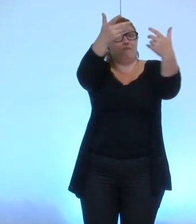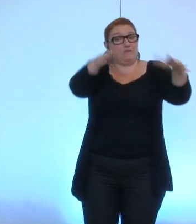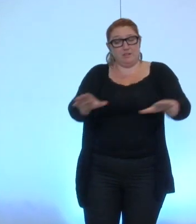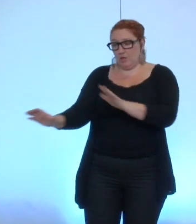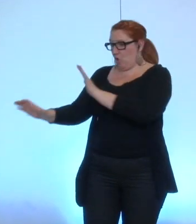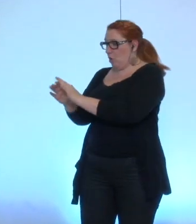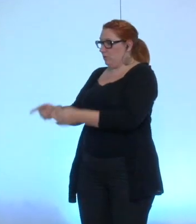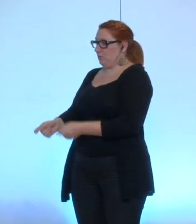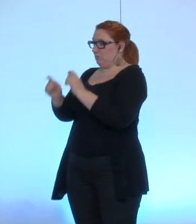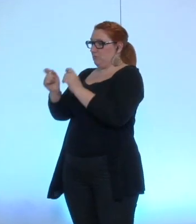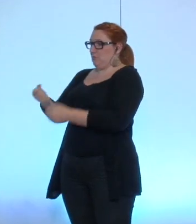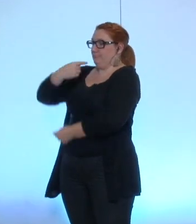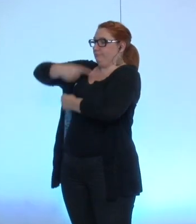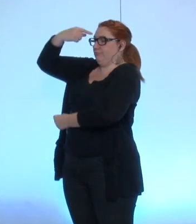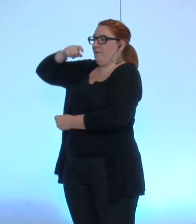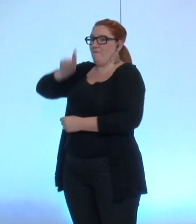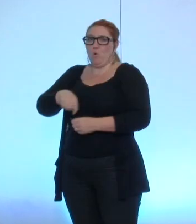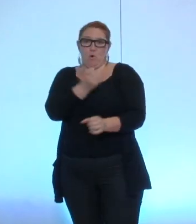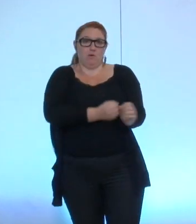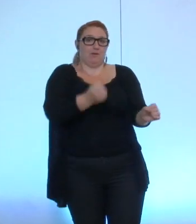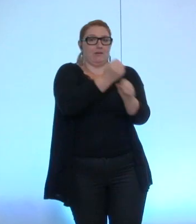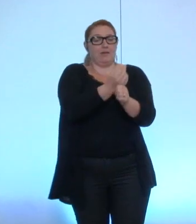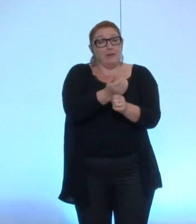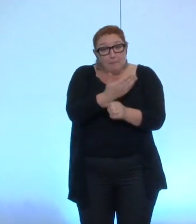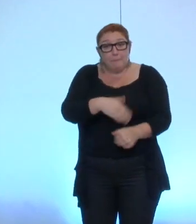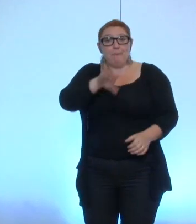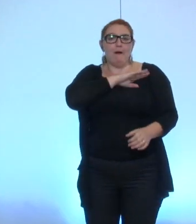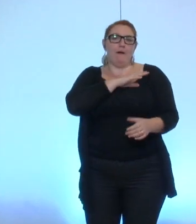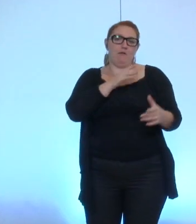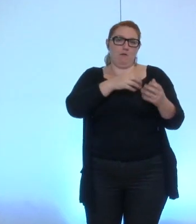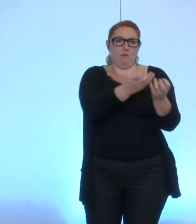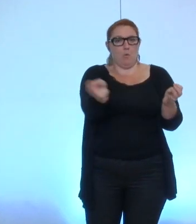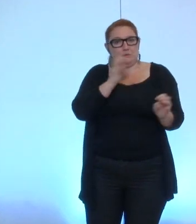créer cette commission par délibération du conseil municipal